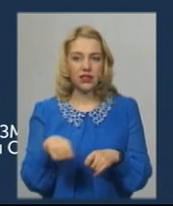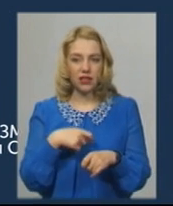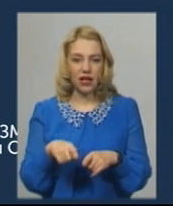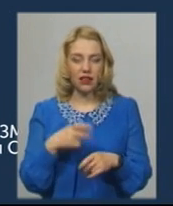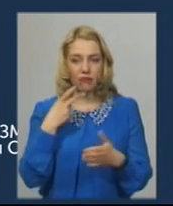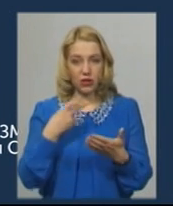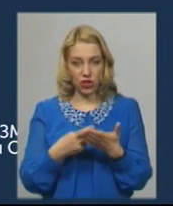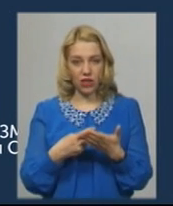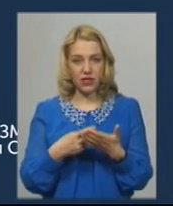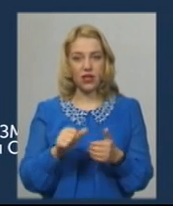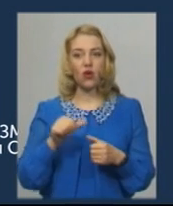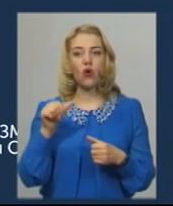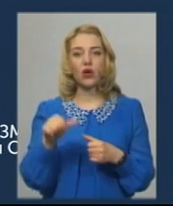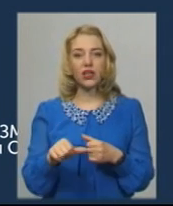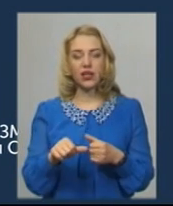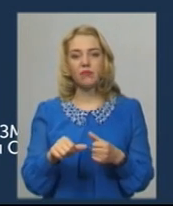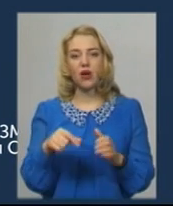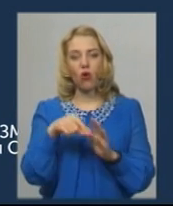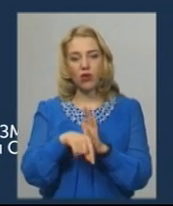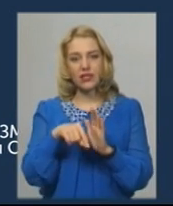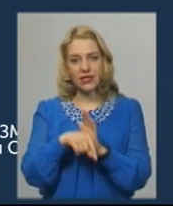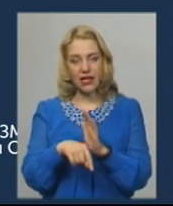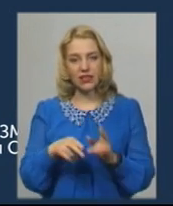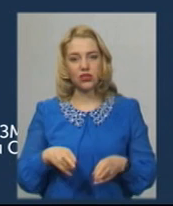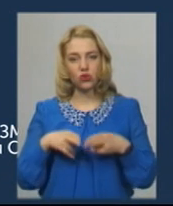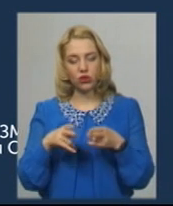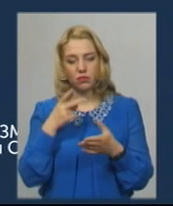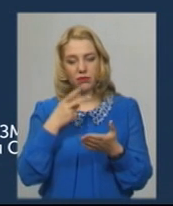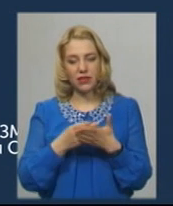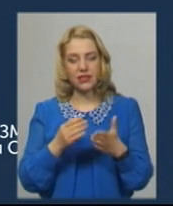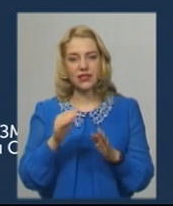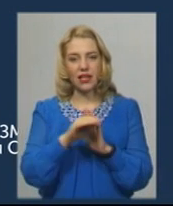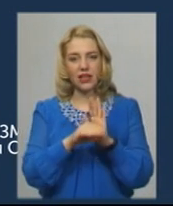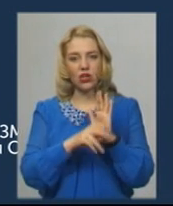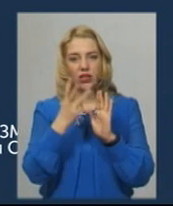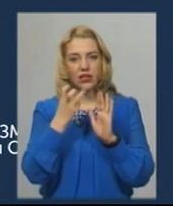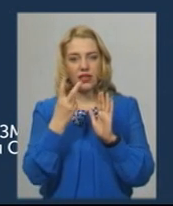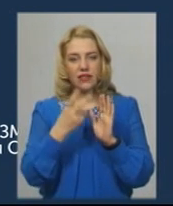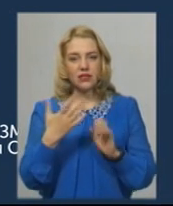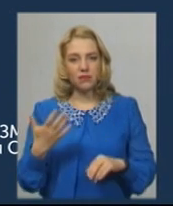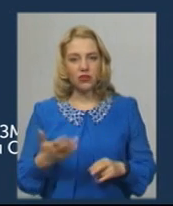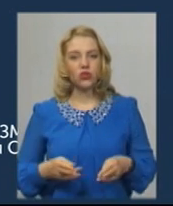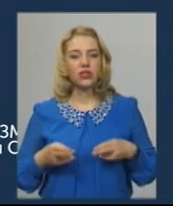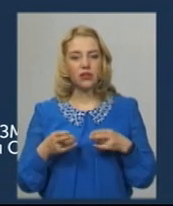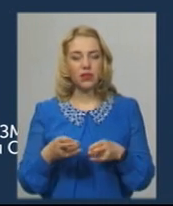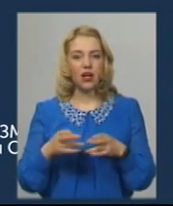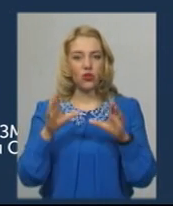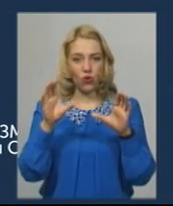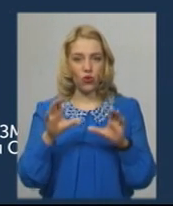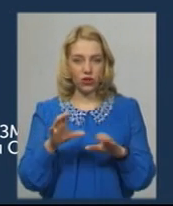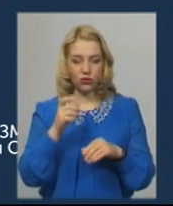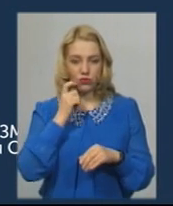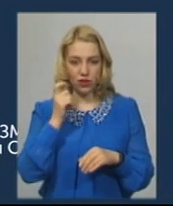бачаються окремі ознаки злочину, передбаченого статтею 325 Кримінального кодексу